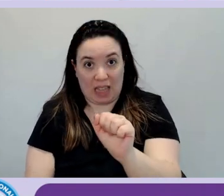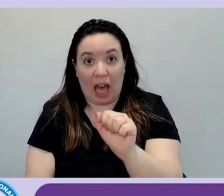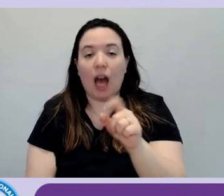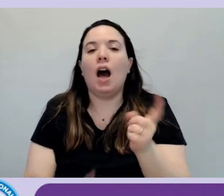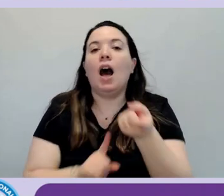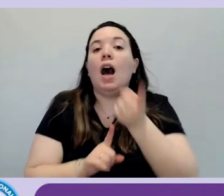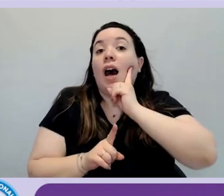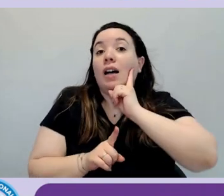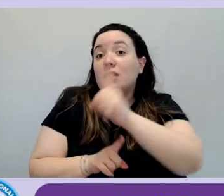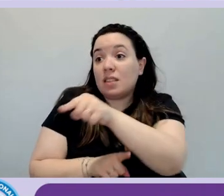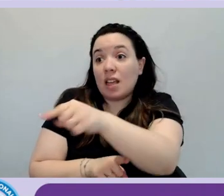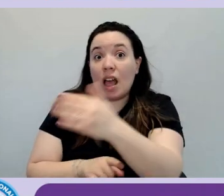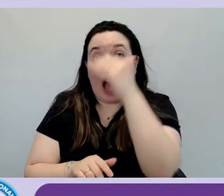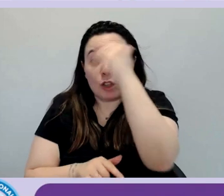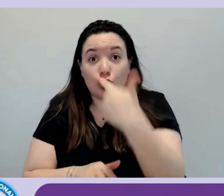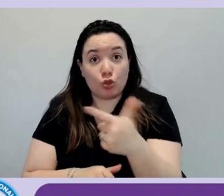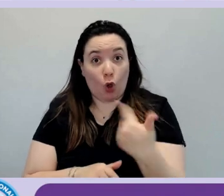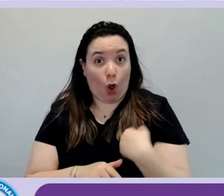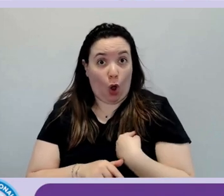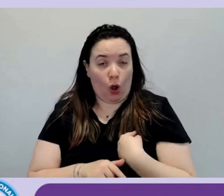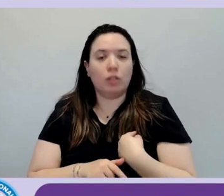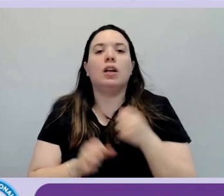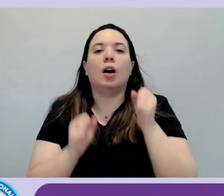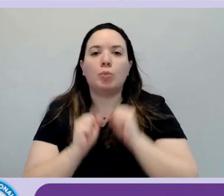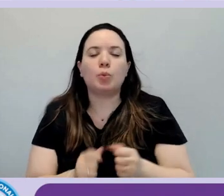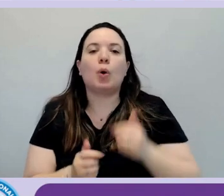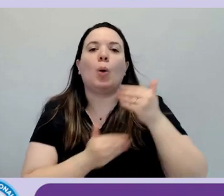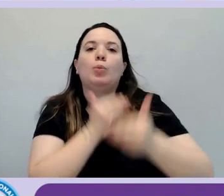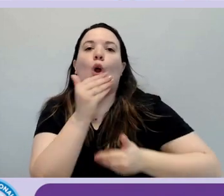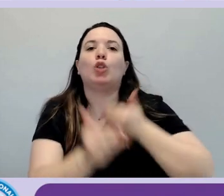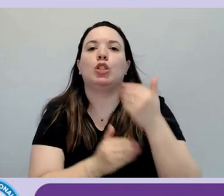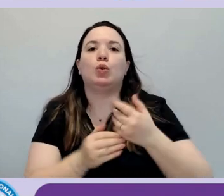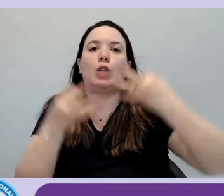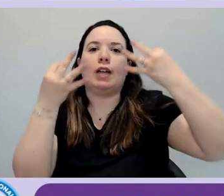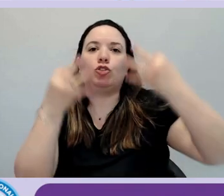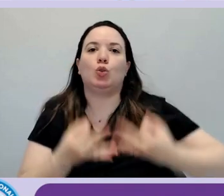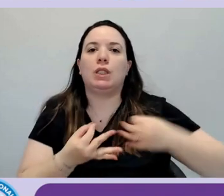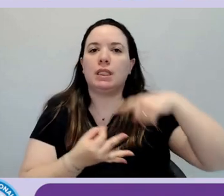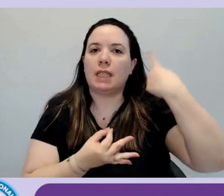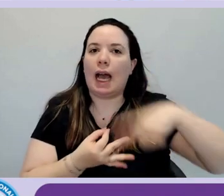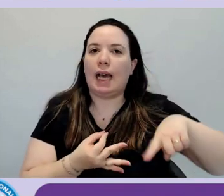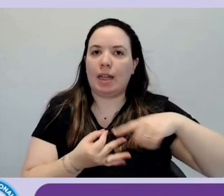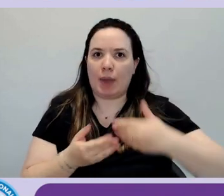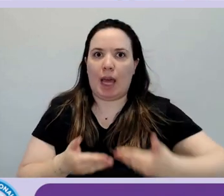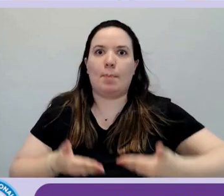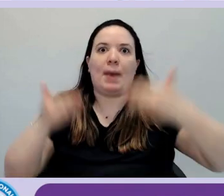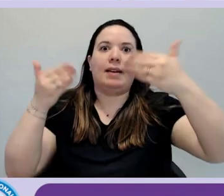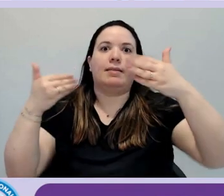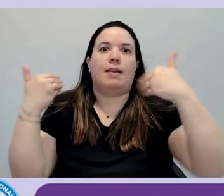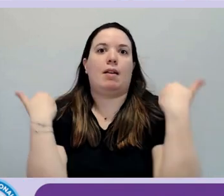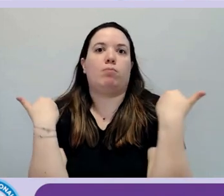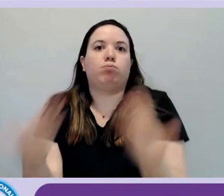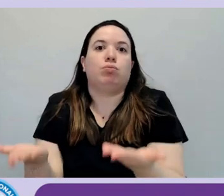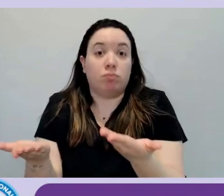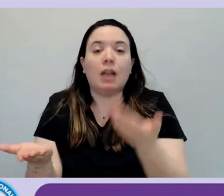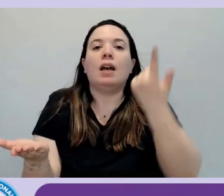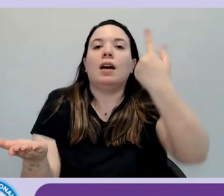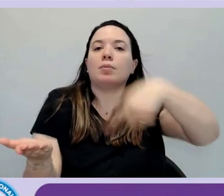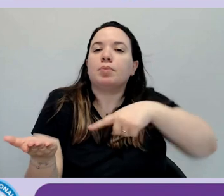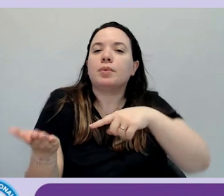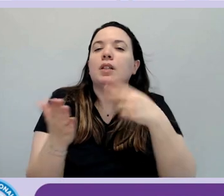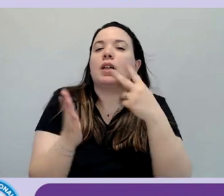può avviare un'azione giudiziaria per la rimozione di queste barriere e in questo caso la normativa dice che